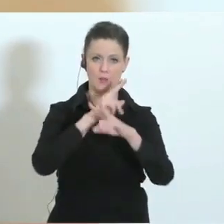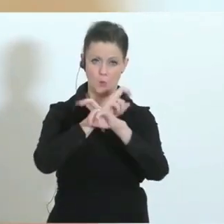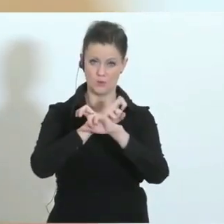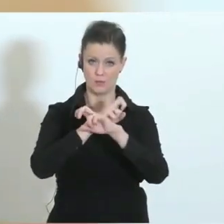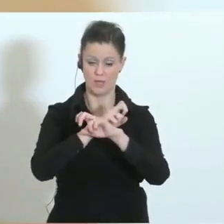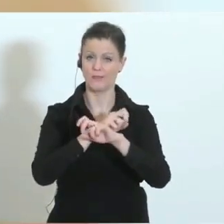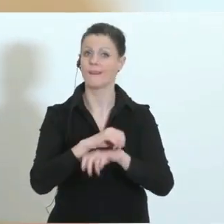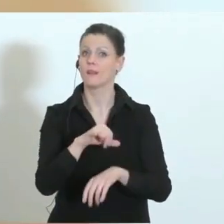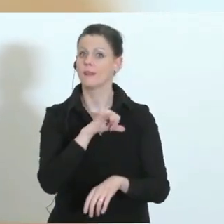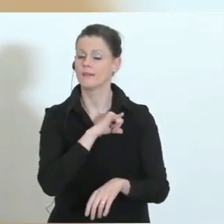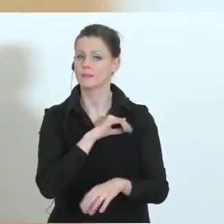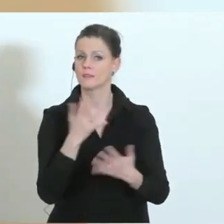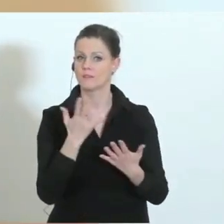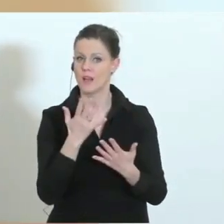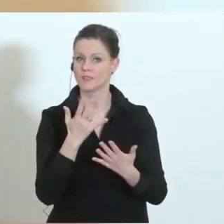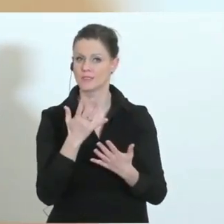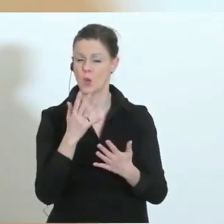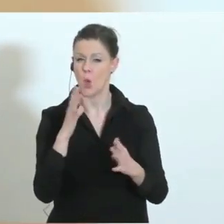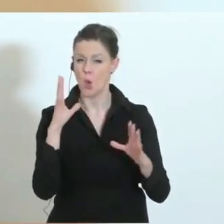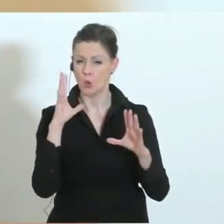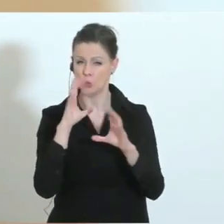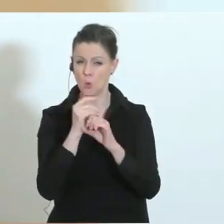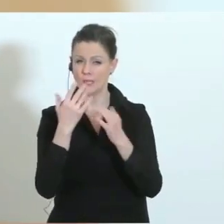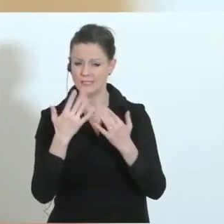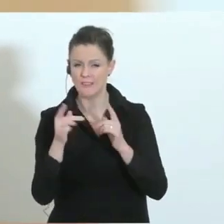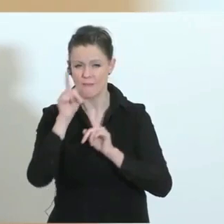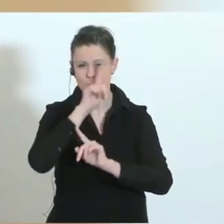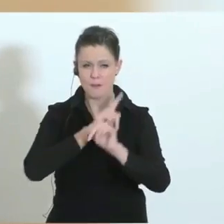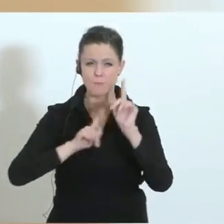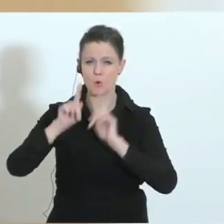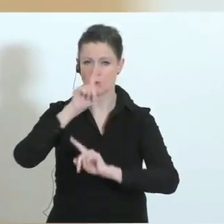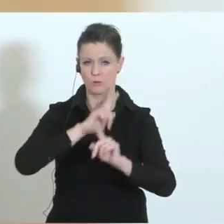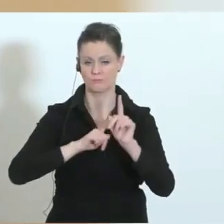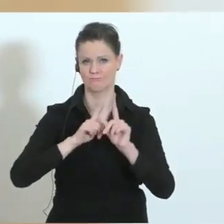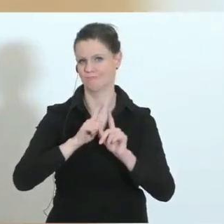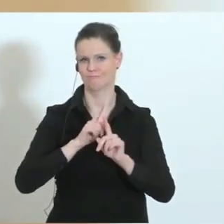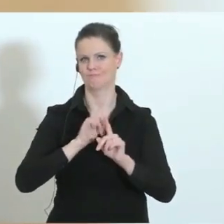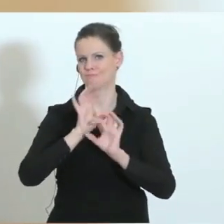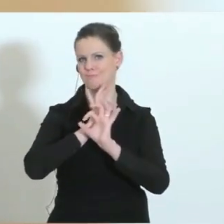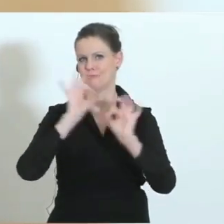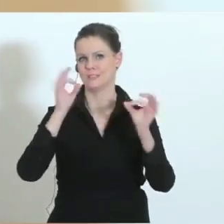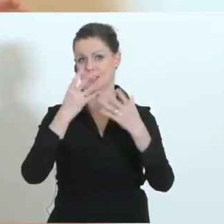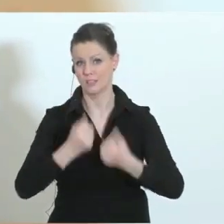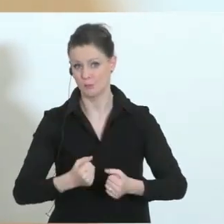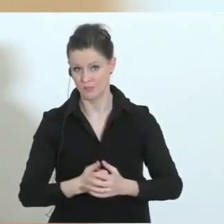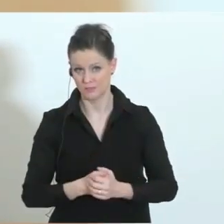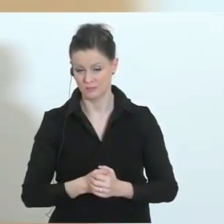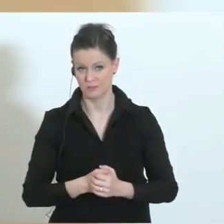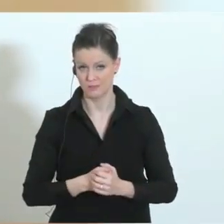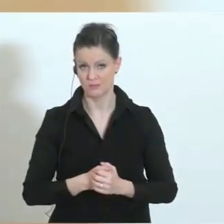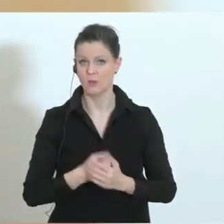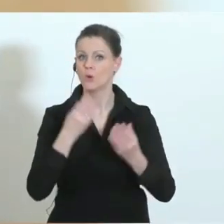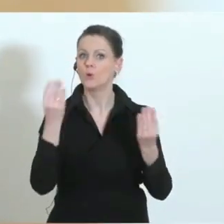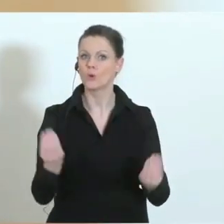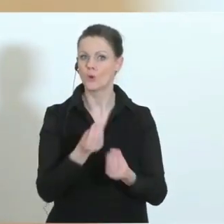interessant ist, da steigt Österreich, was die Dunkelziffern, die Vermuteten betrifft, am allerbesten aus. Das hat damit zu